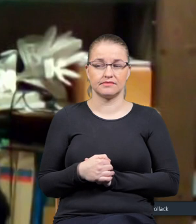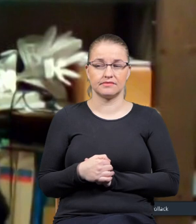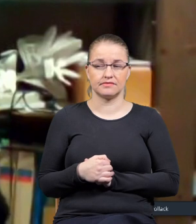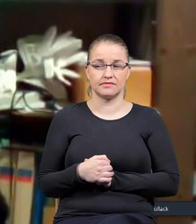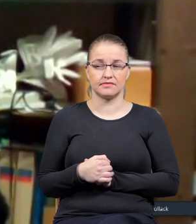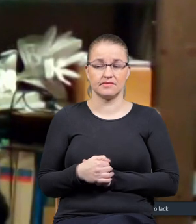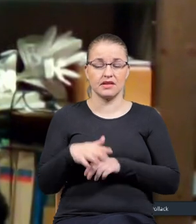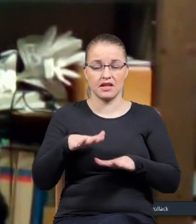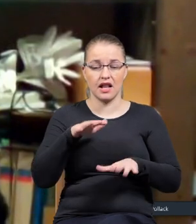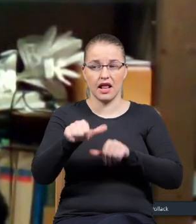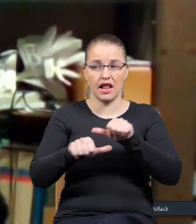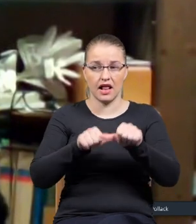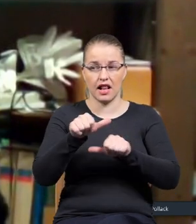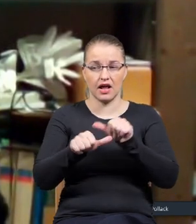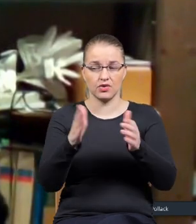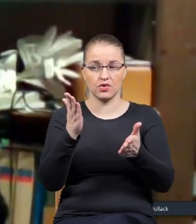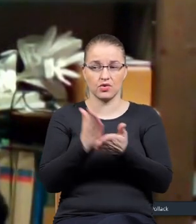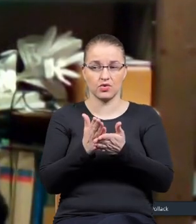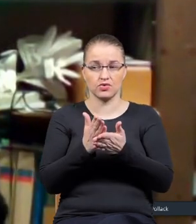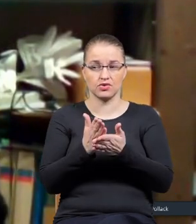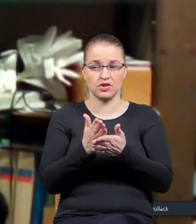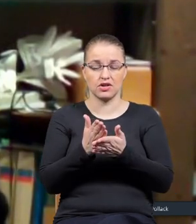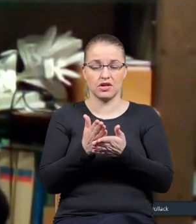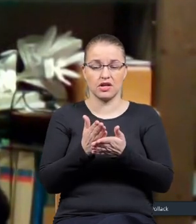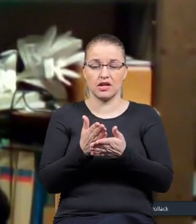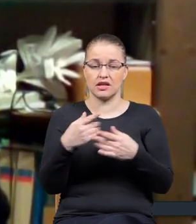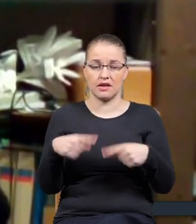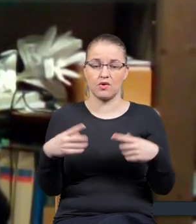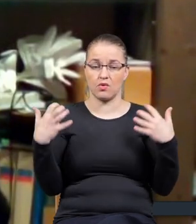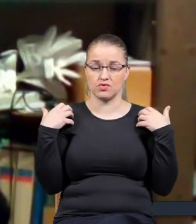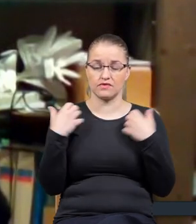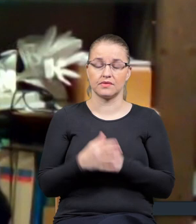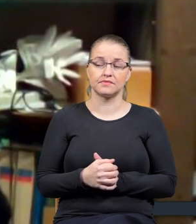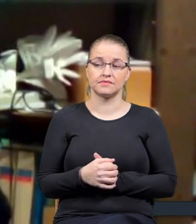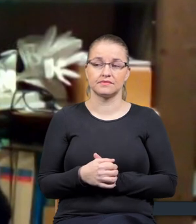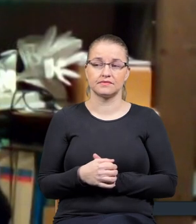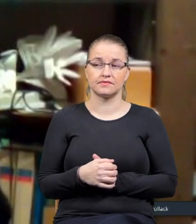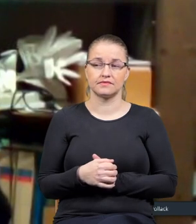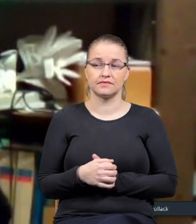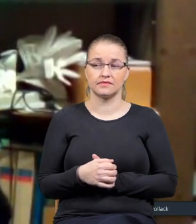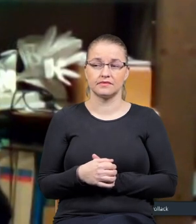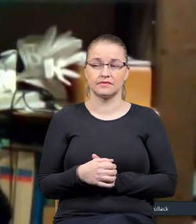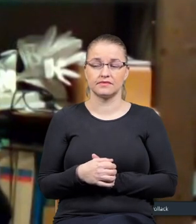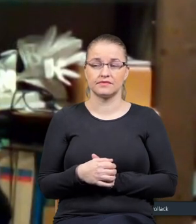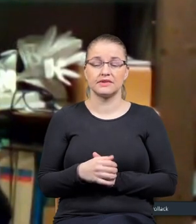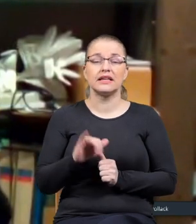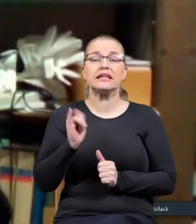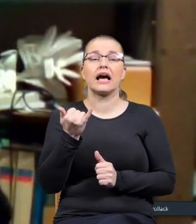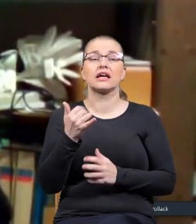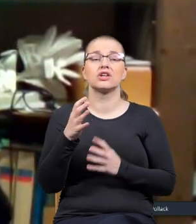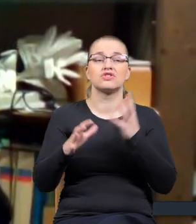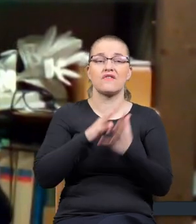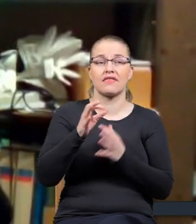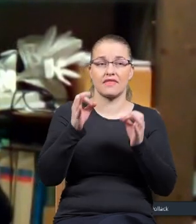Tyle lat już nie będę żył. Ale po prostu jak ten świat teraz